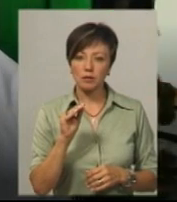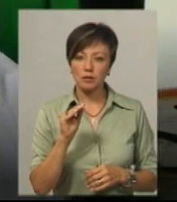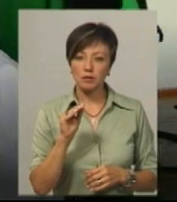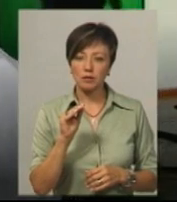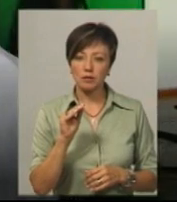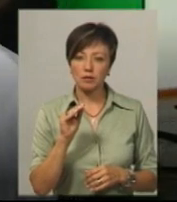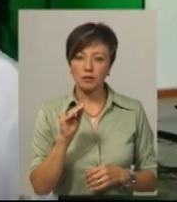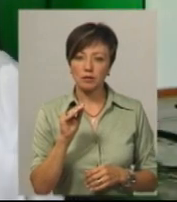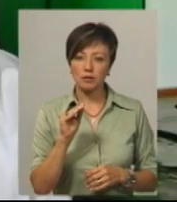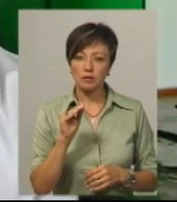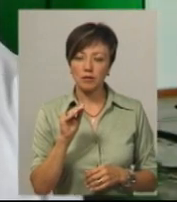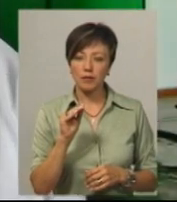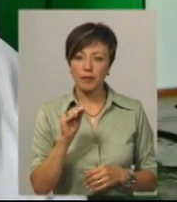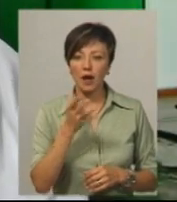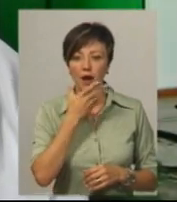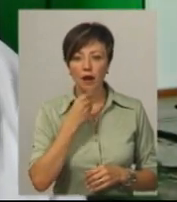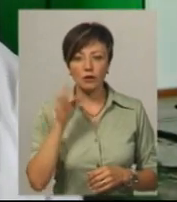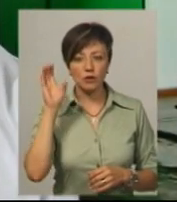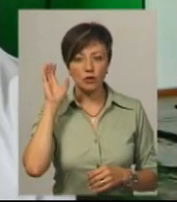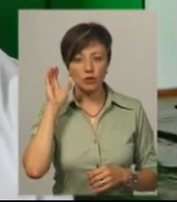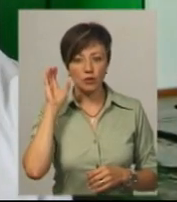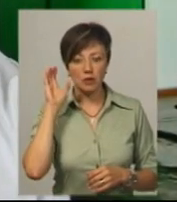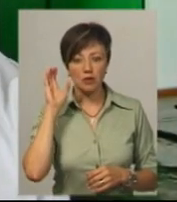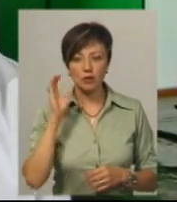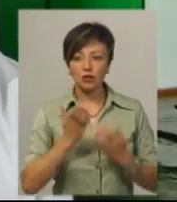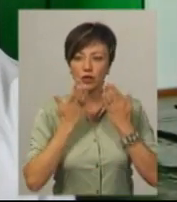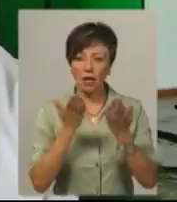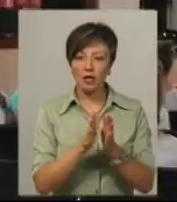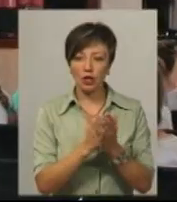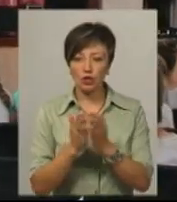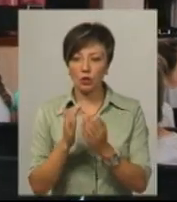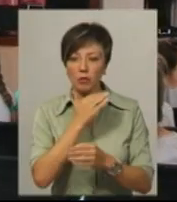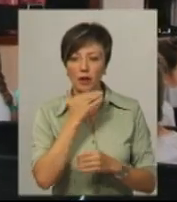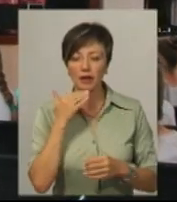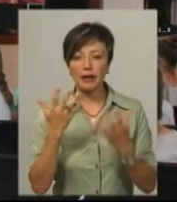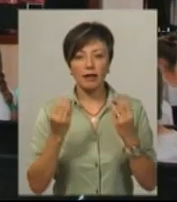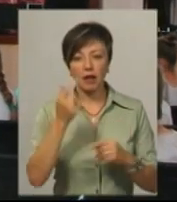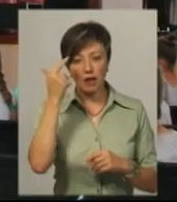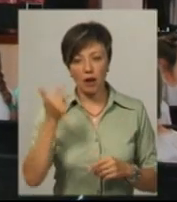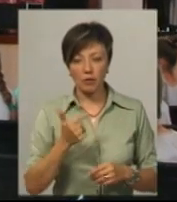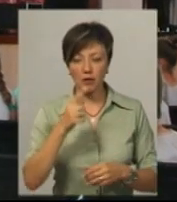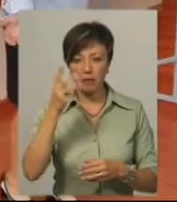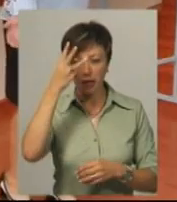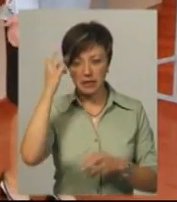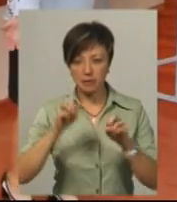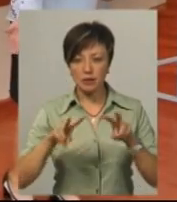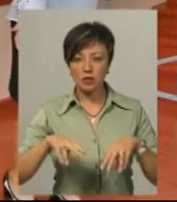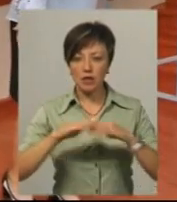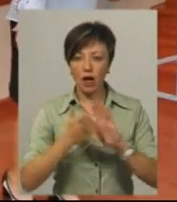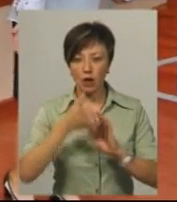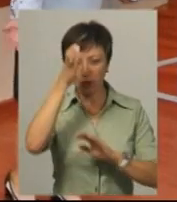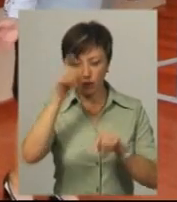гарно слухатися, читати книжків багато. Дані грамотності у Хмельницькій спеціалізованій